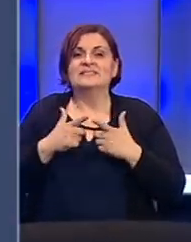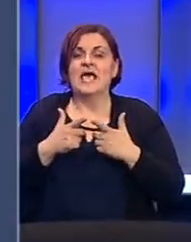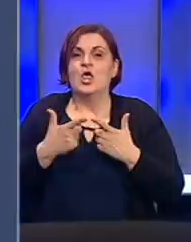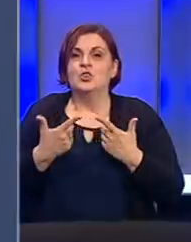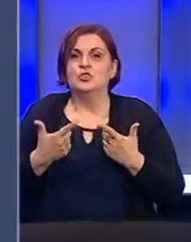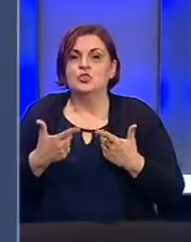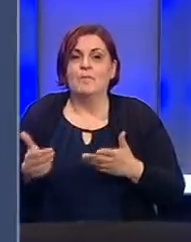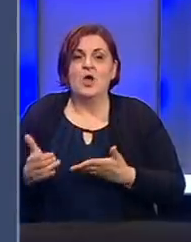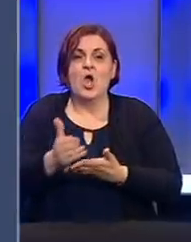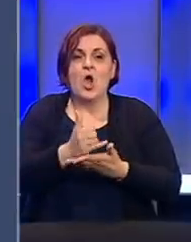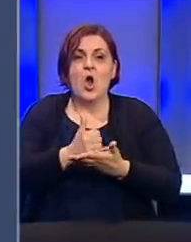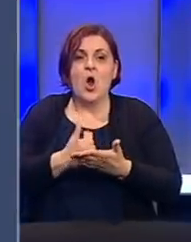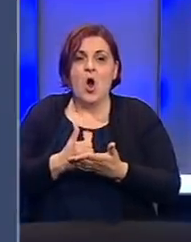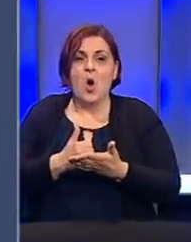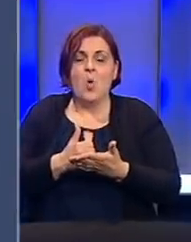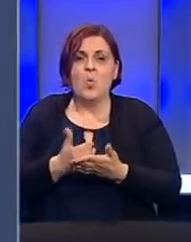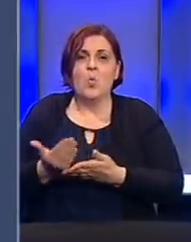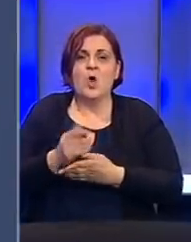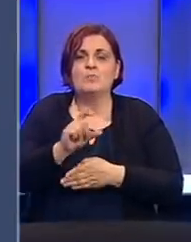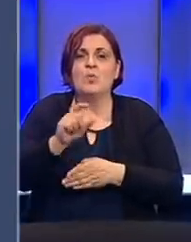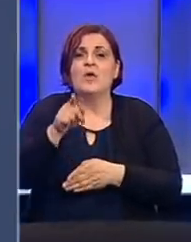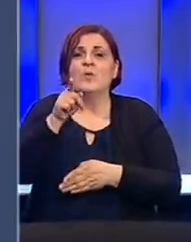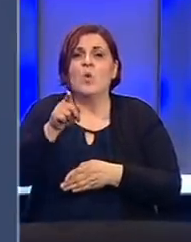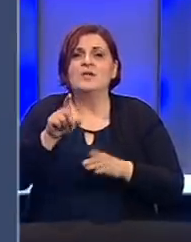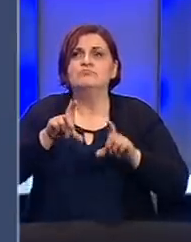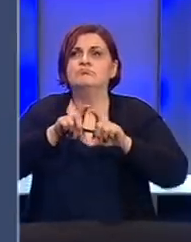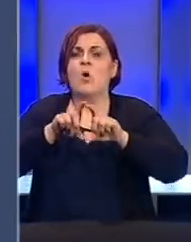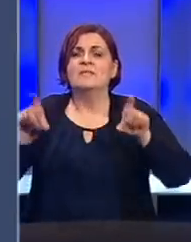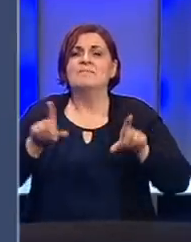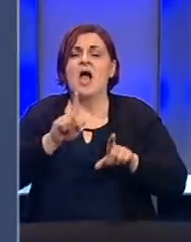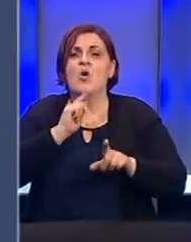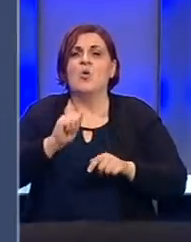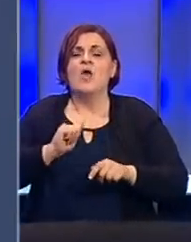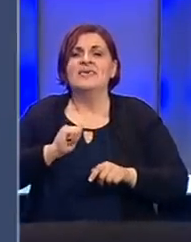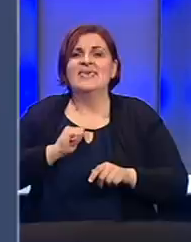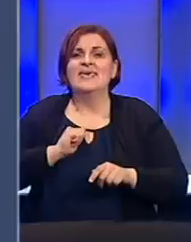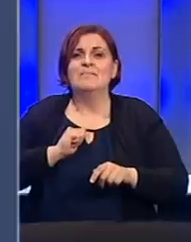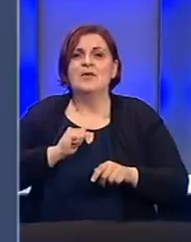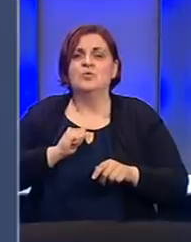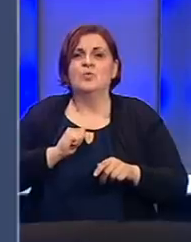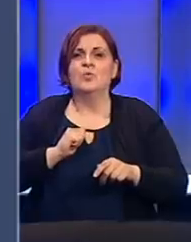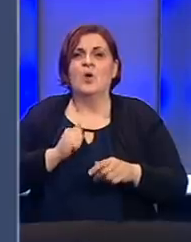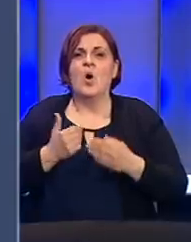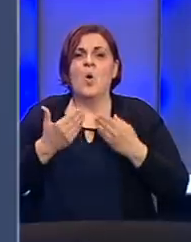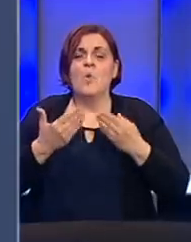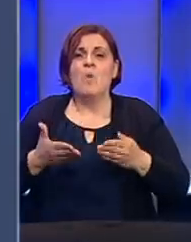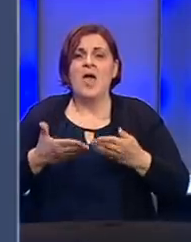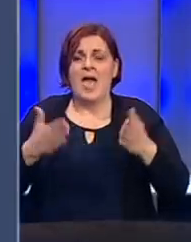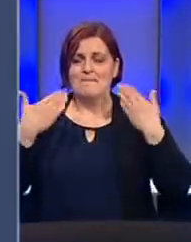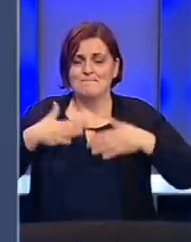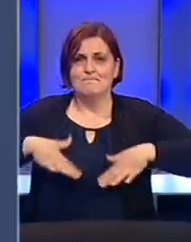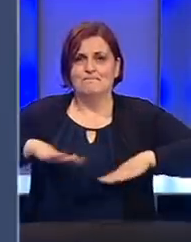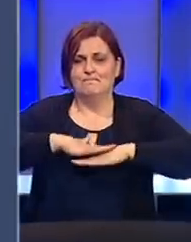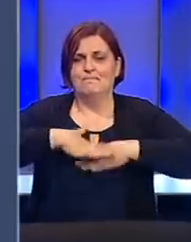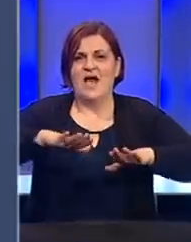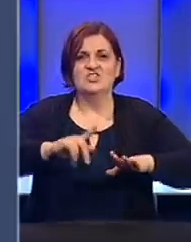korištenje ugostiteljskog usluga u onim objektima koji imaju ponudu na otvorenom, dakle